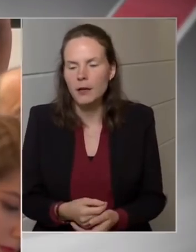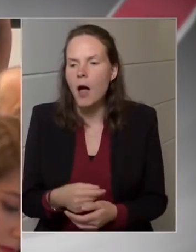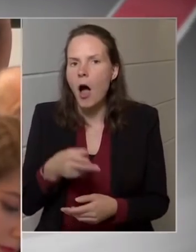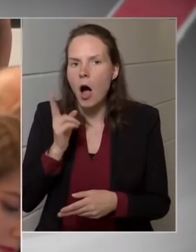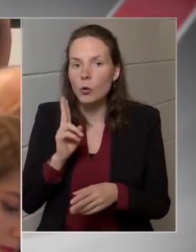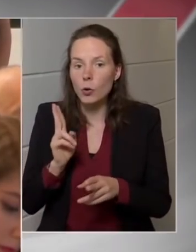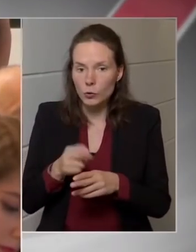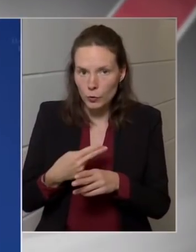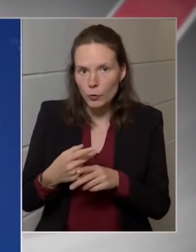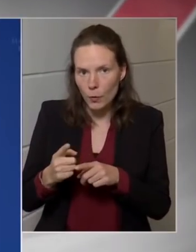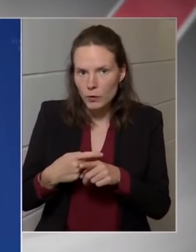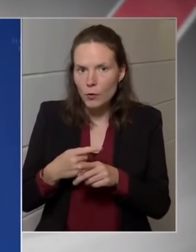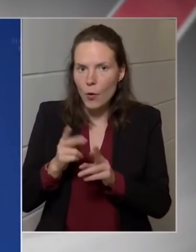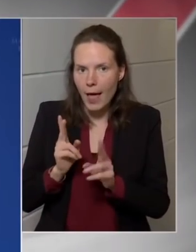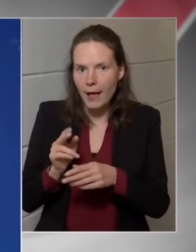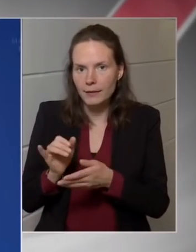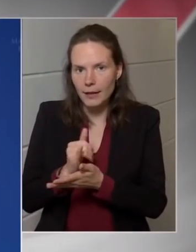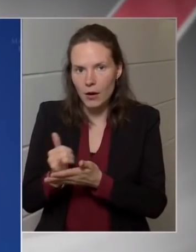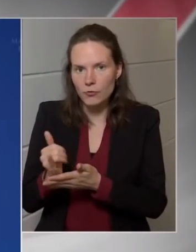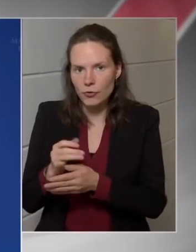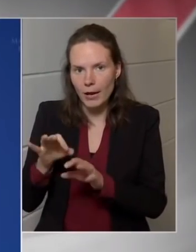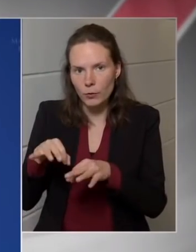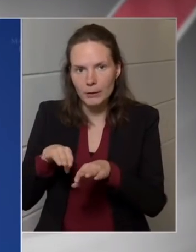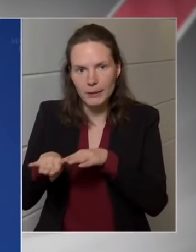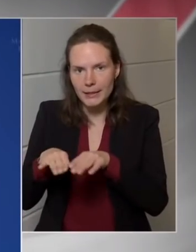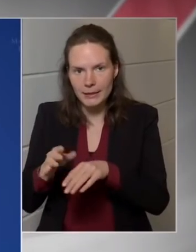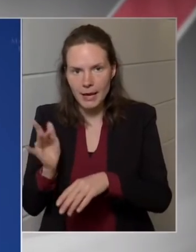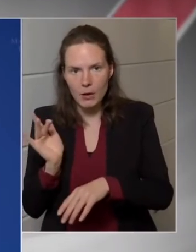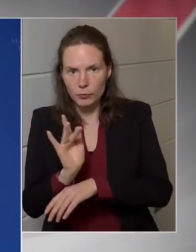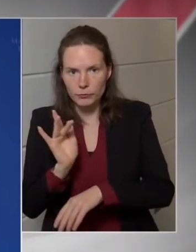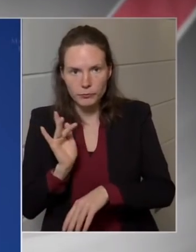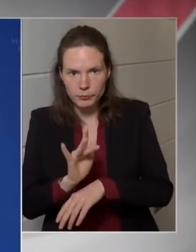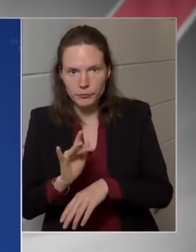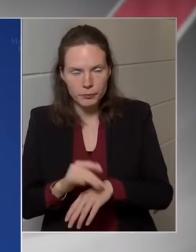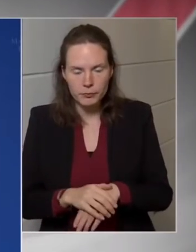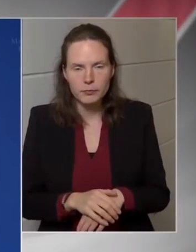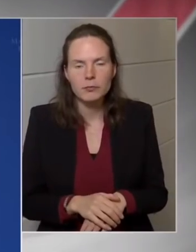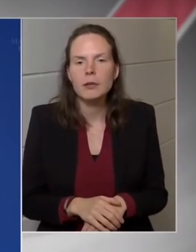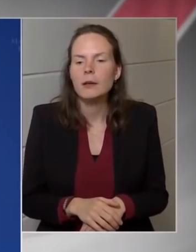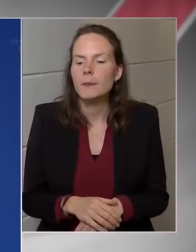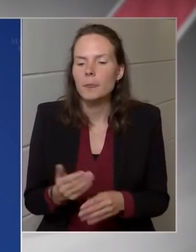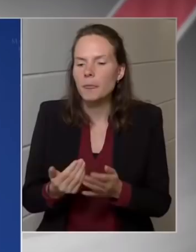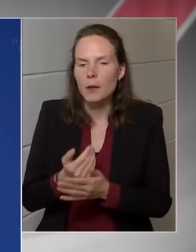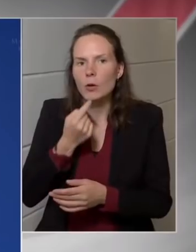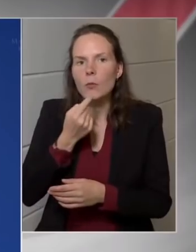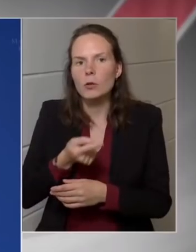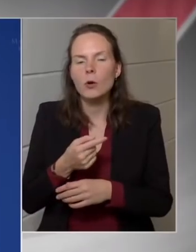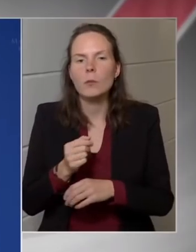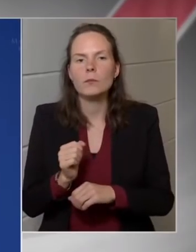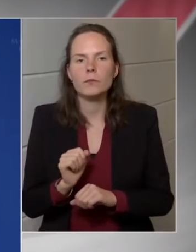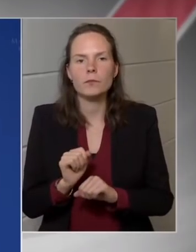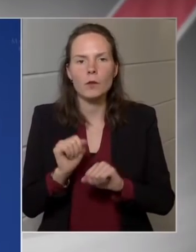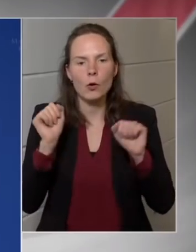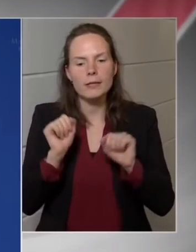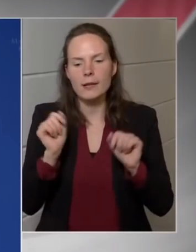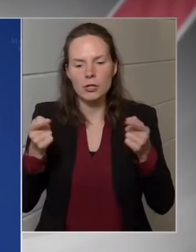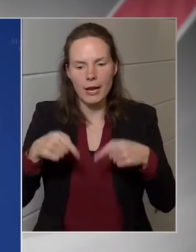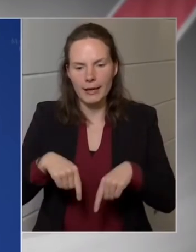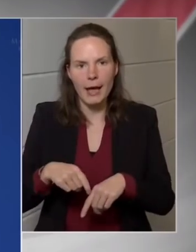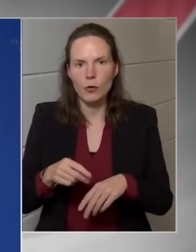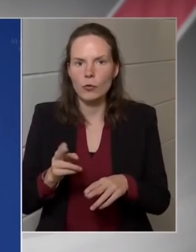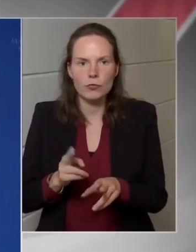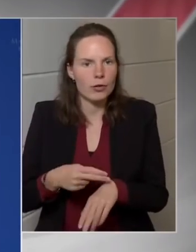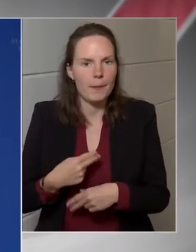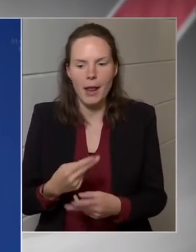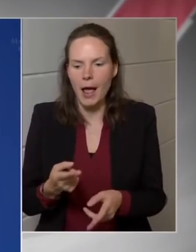megvétózhat egy ilyet az igazságügyi miniszter, vagy mondjuk mint a köztársasági elnök? Még egyszer mondom, a köztársasági elnök se vétózhat meg többször,